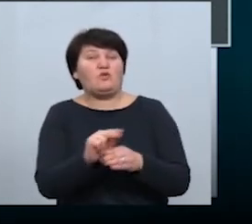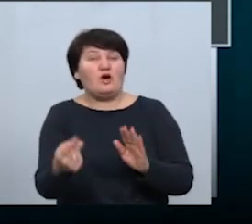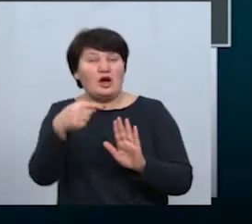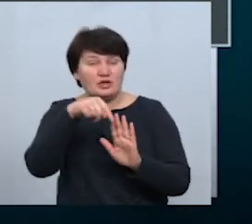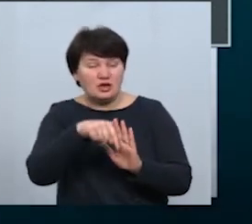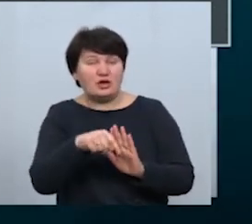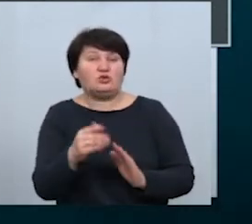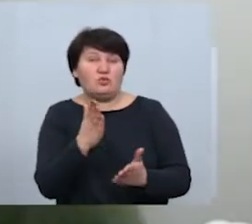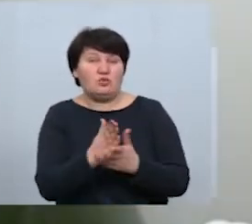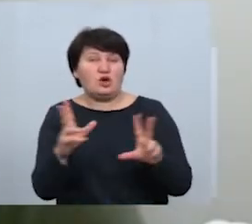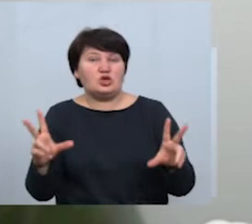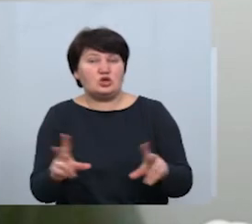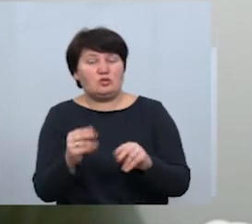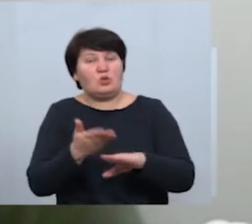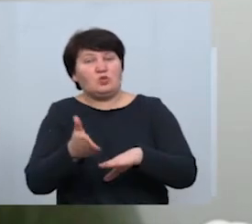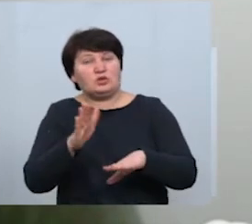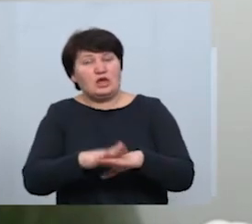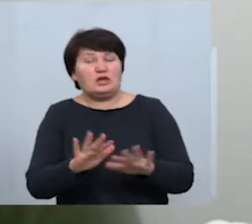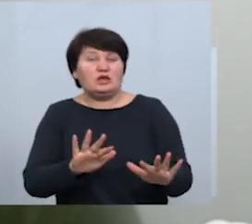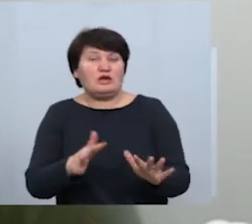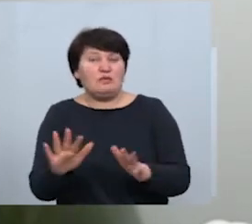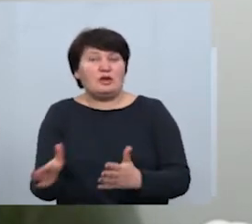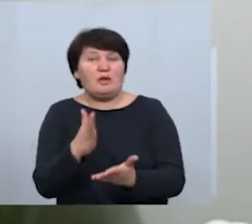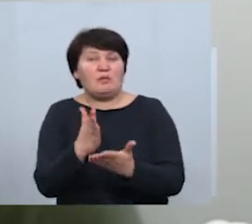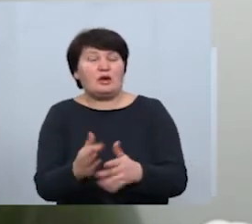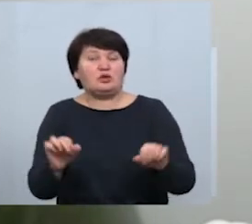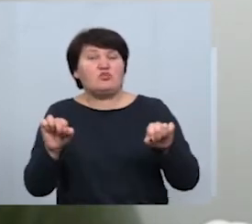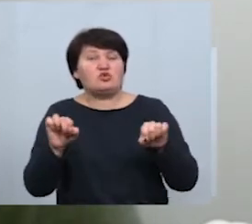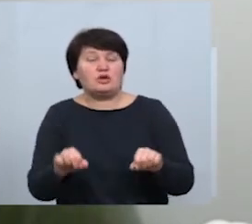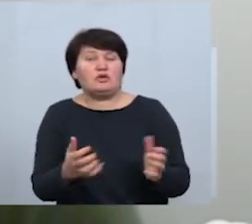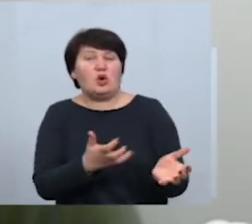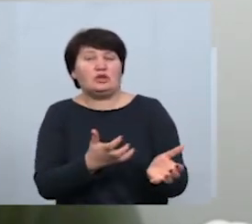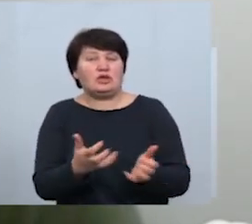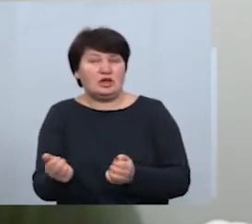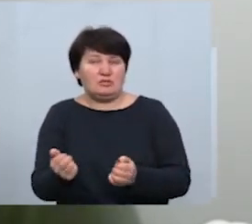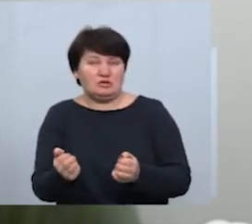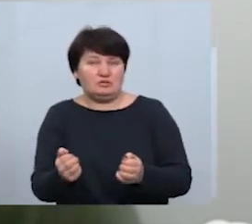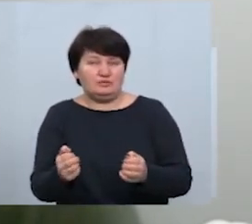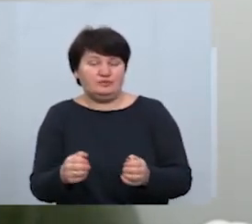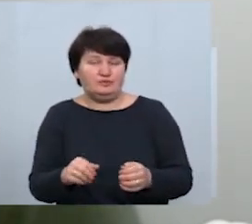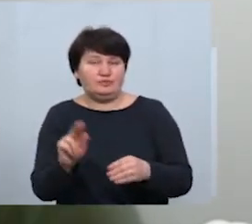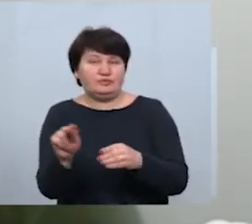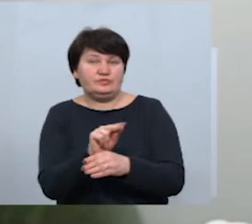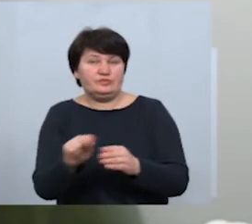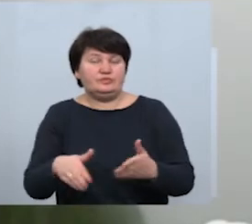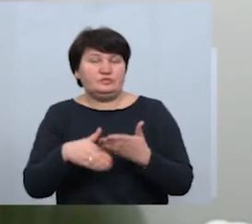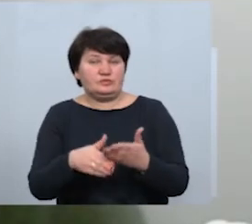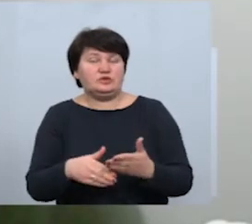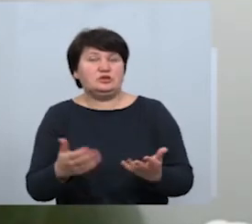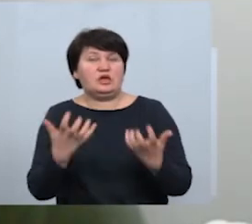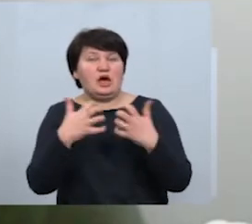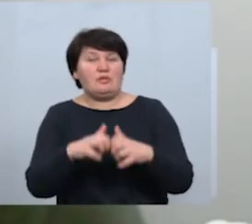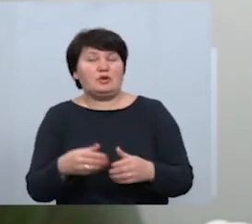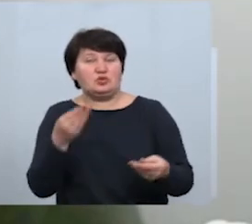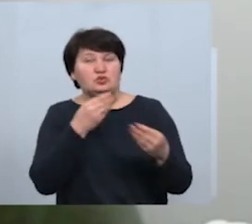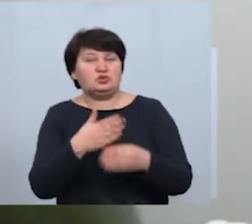має шанс при ускладненніх випадках мати можливість і отримати реанімаційні заходи. Це є апарат штучної вентиляції